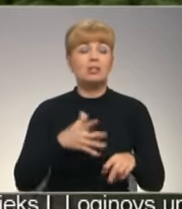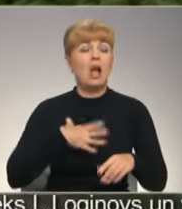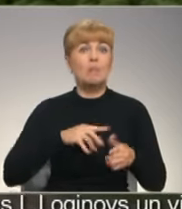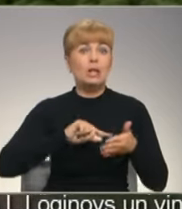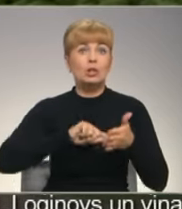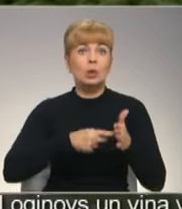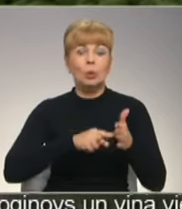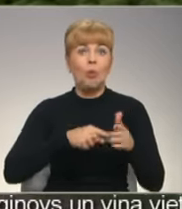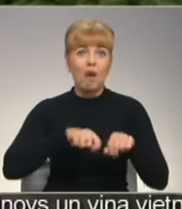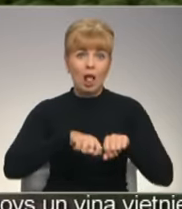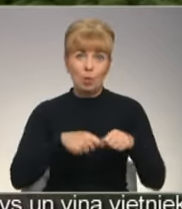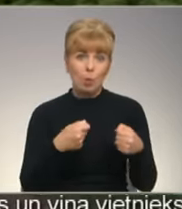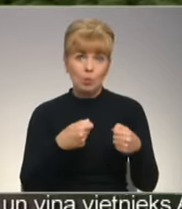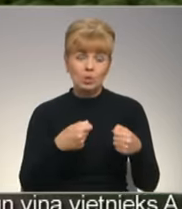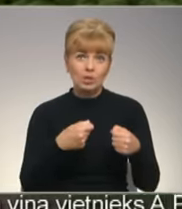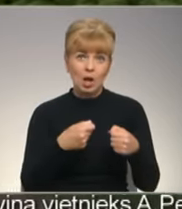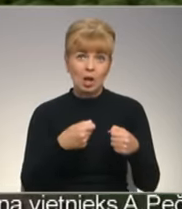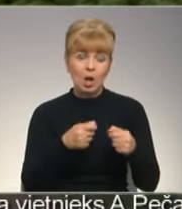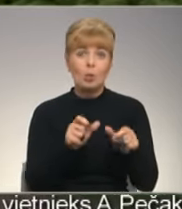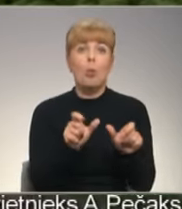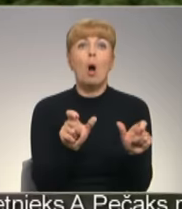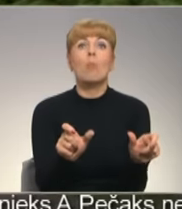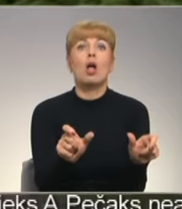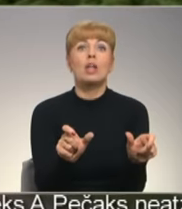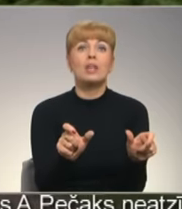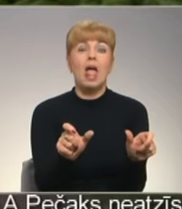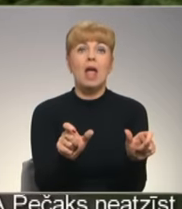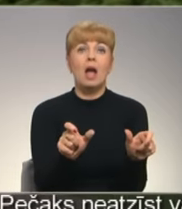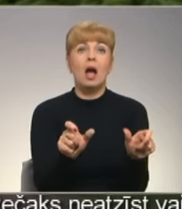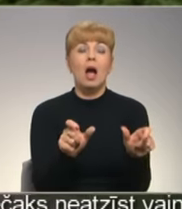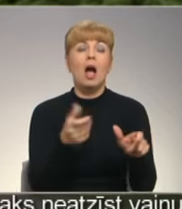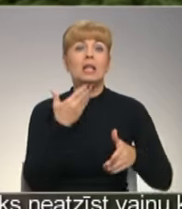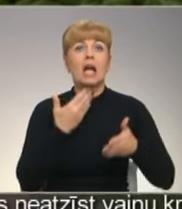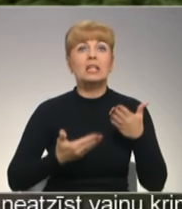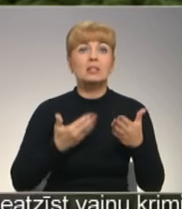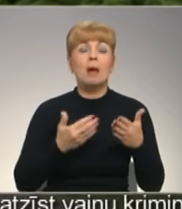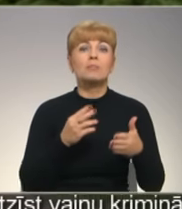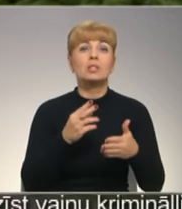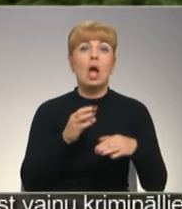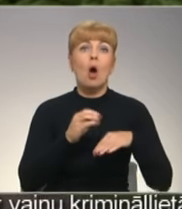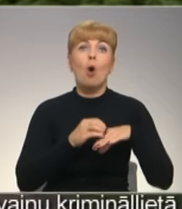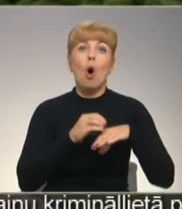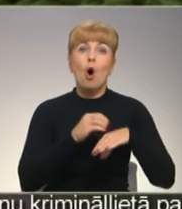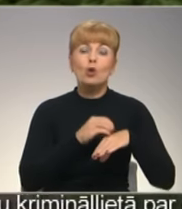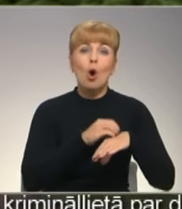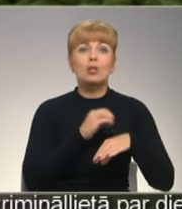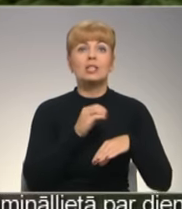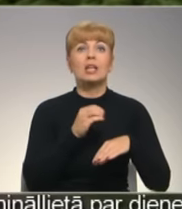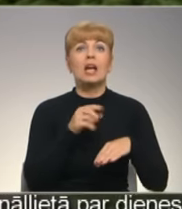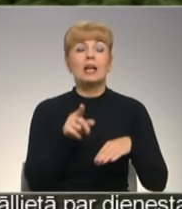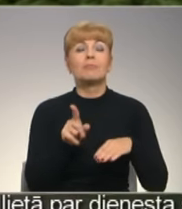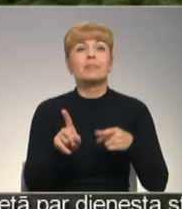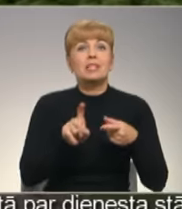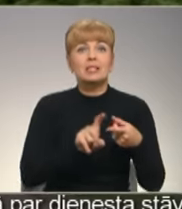lūza un nobloķēja. Kādas? Nu, iespējams, korozija bija vainē, jo tu viņi